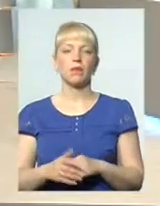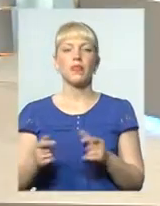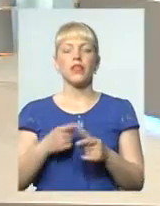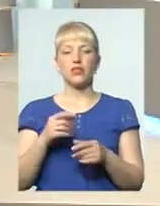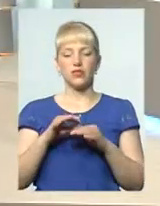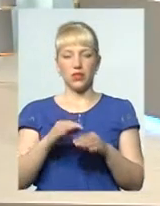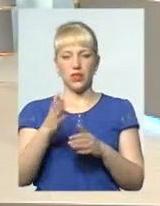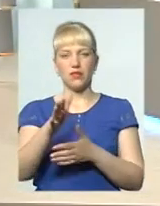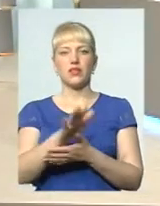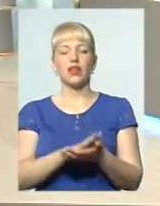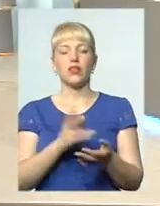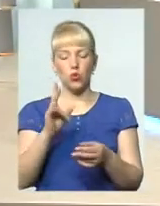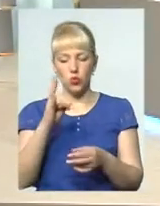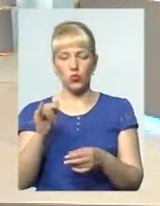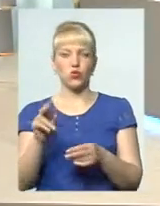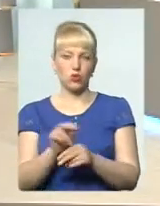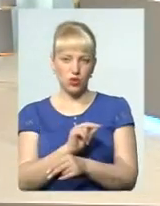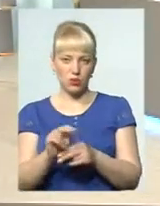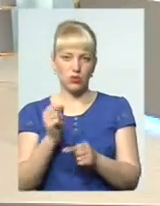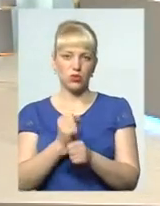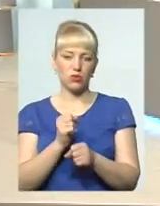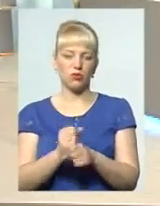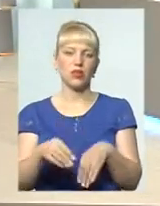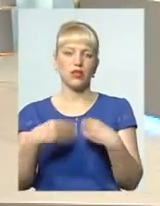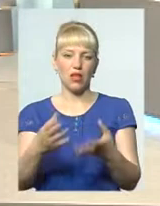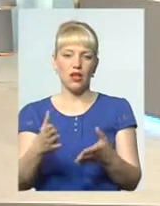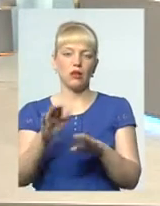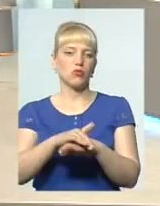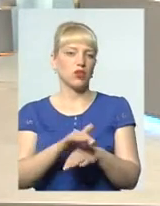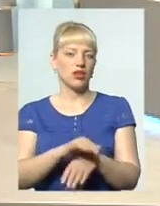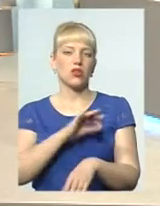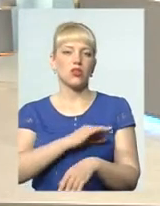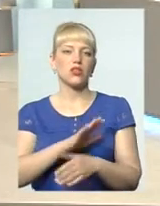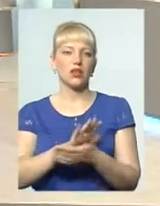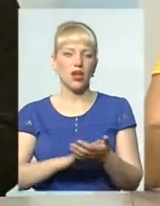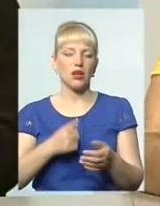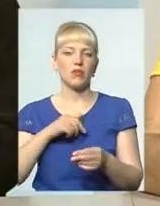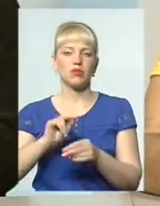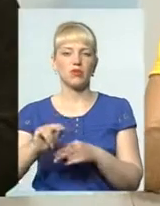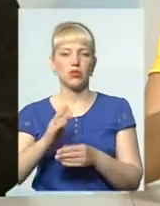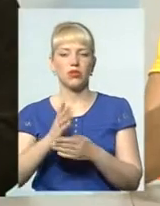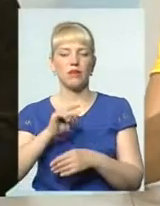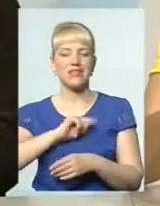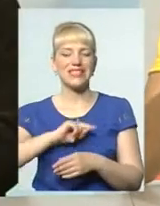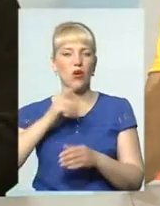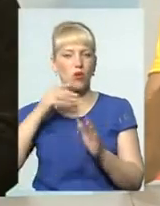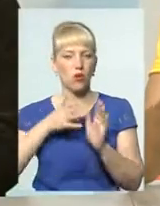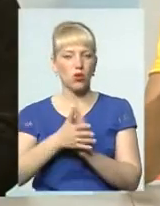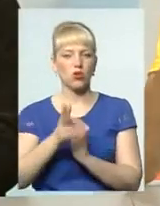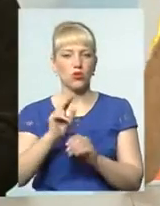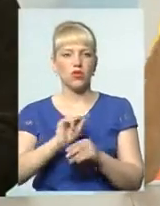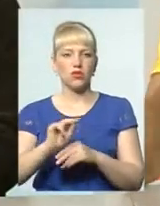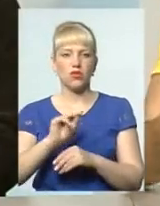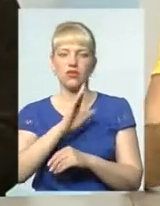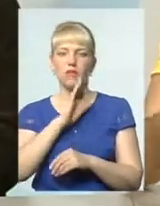Зробили ремонт? Дали, все готове, будь ласка, користуйся. Чому далі? Є психологи, наші люди, які навчають